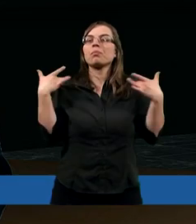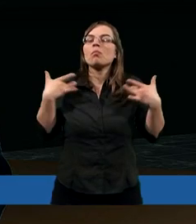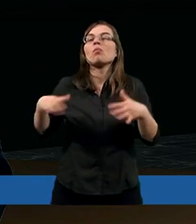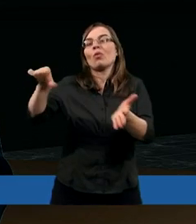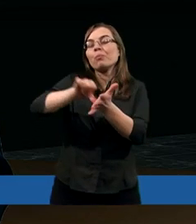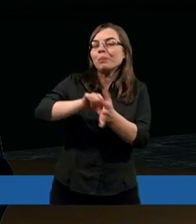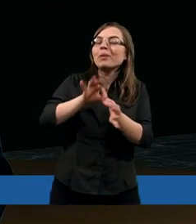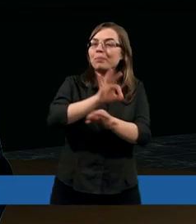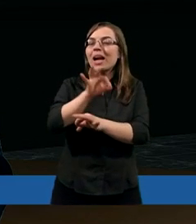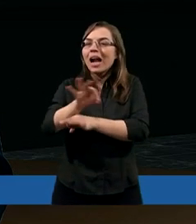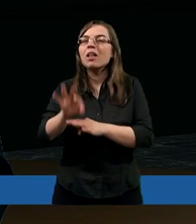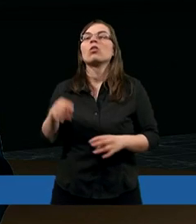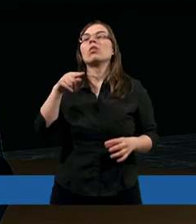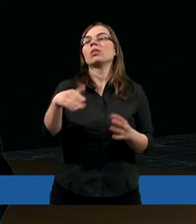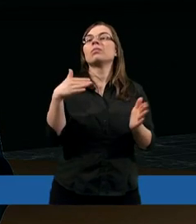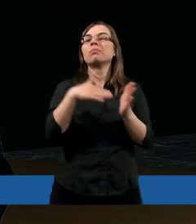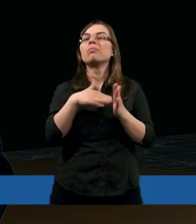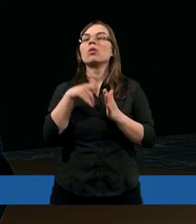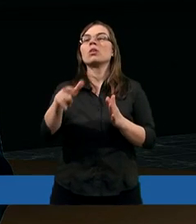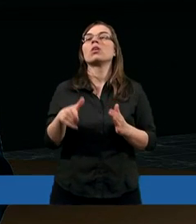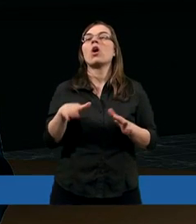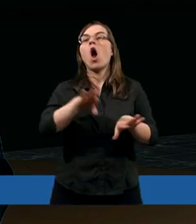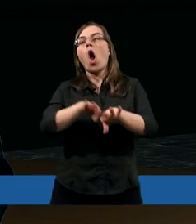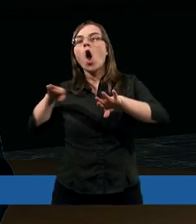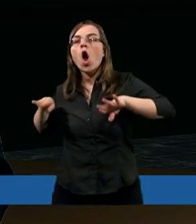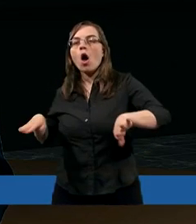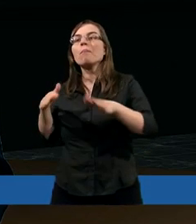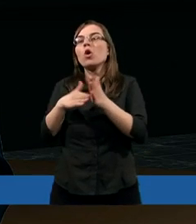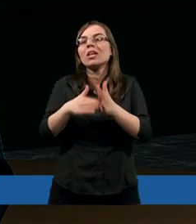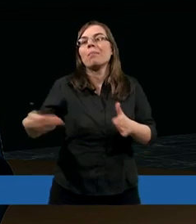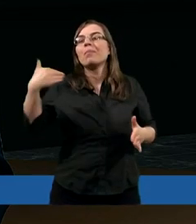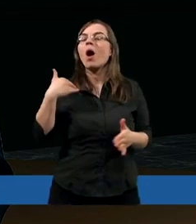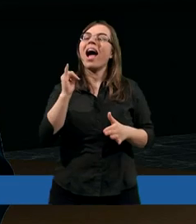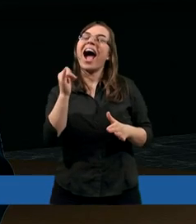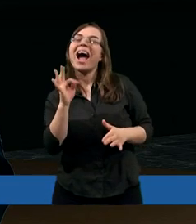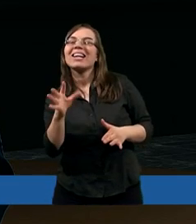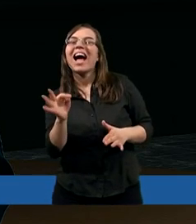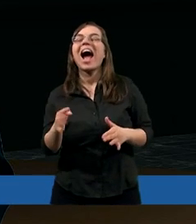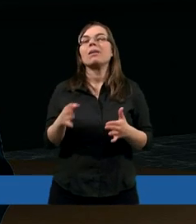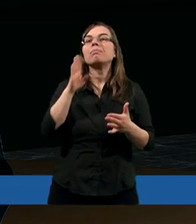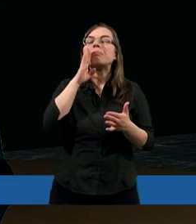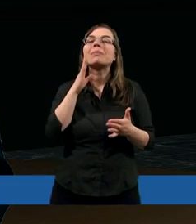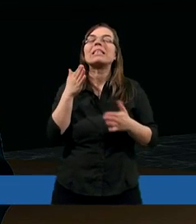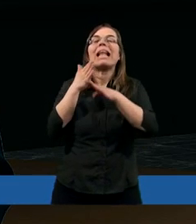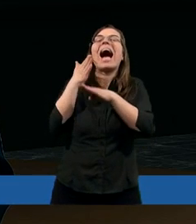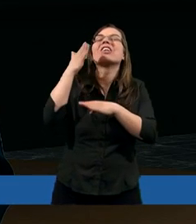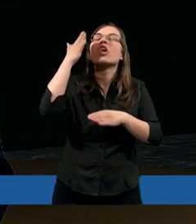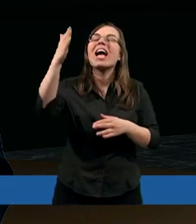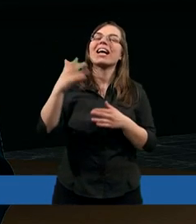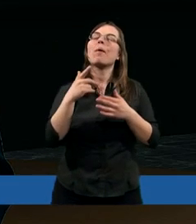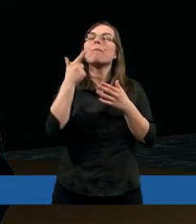wśród prześladowań, to potrzebna była jakaś taka namiastka nadziei,